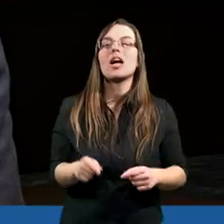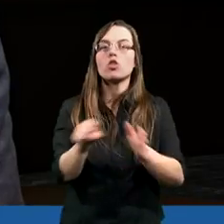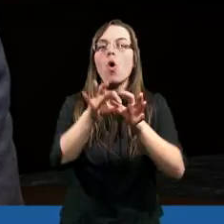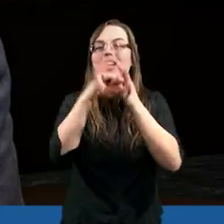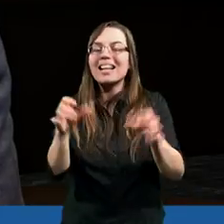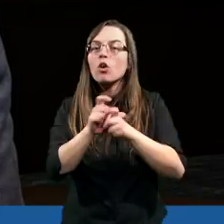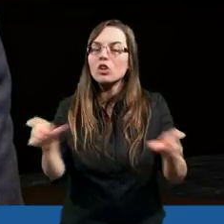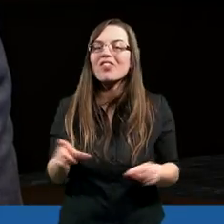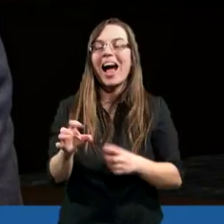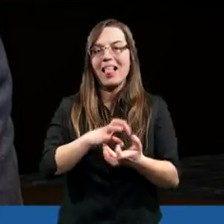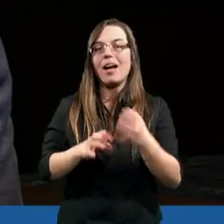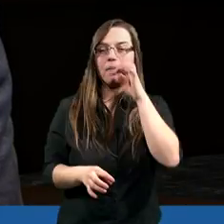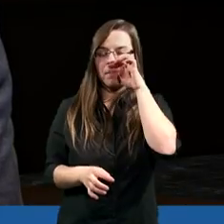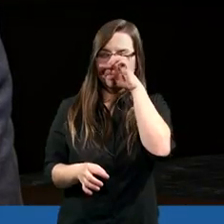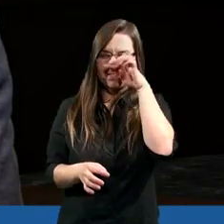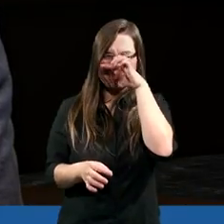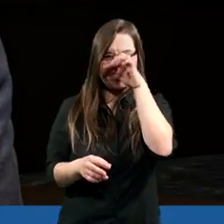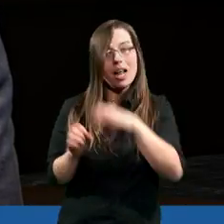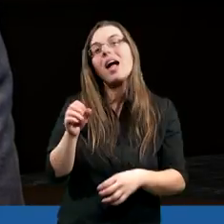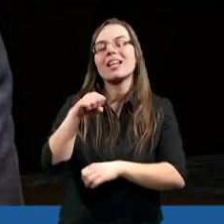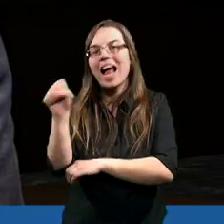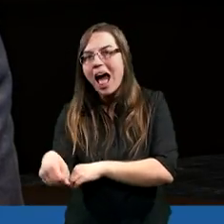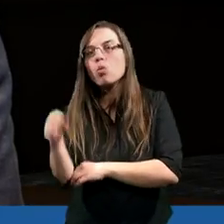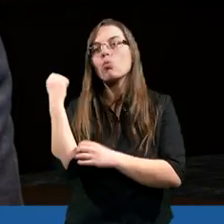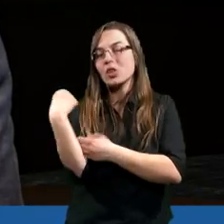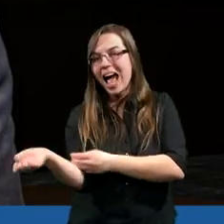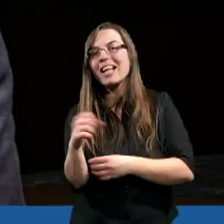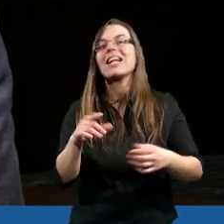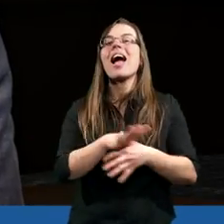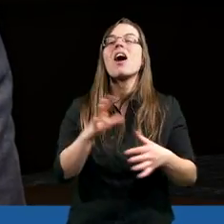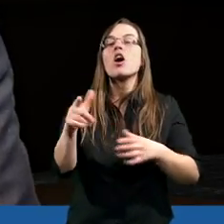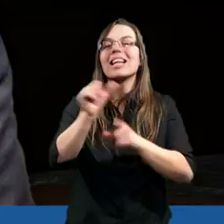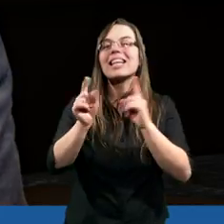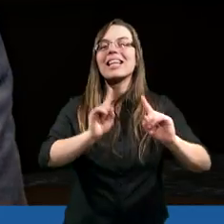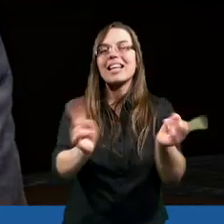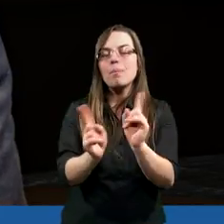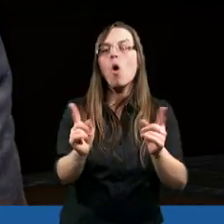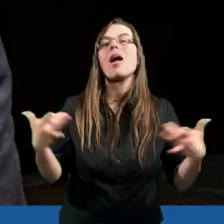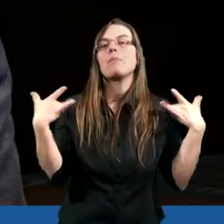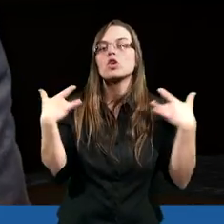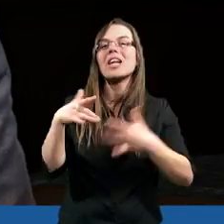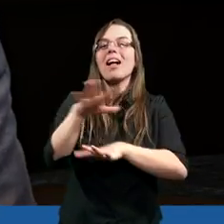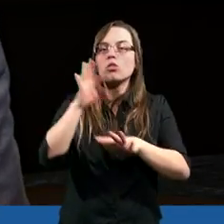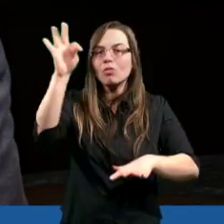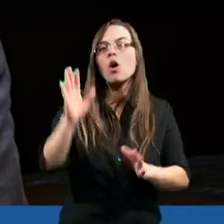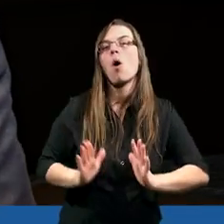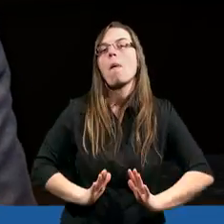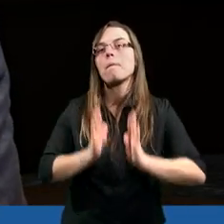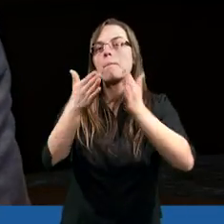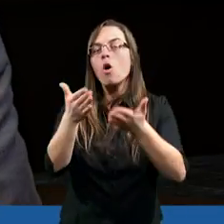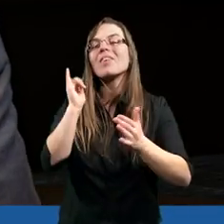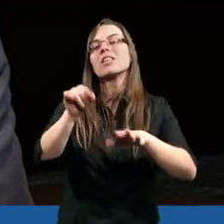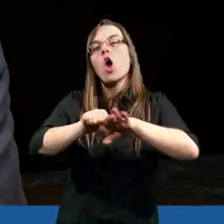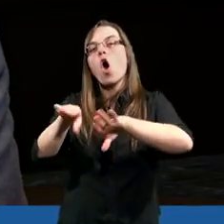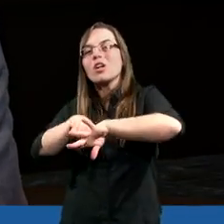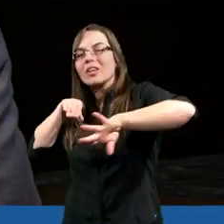doczesnego, natomiast wynurzenie jest symbolem życia dla Królestwa Bożego, czyli poświęceniem